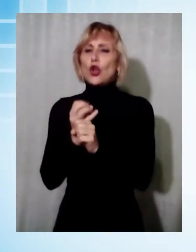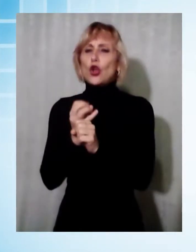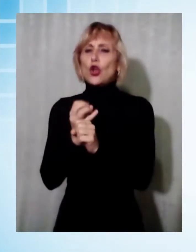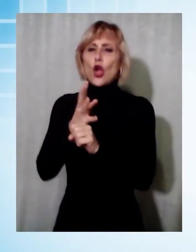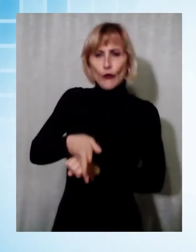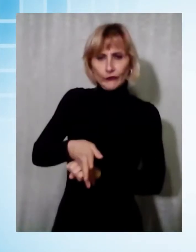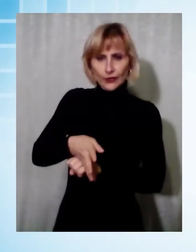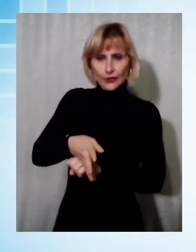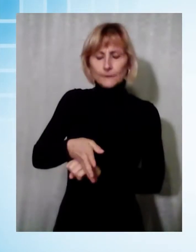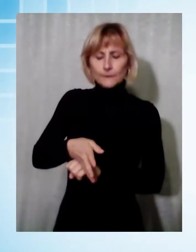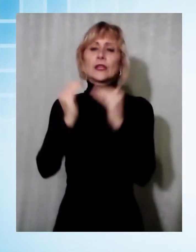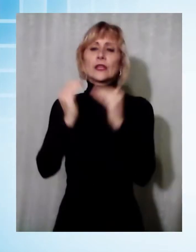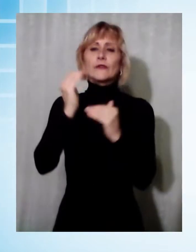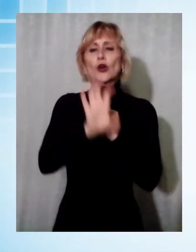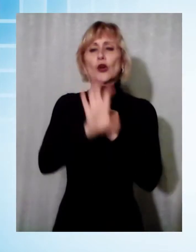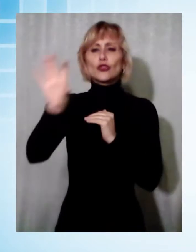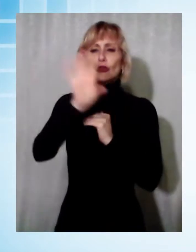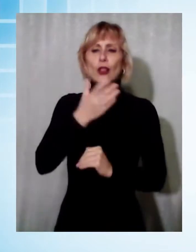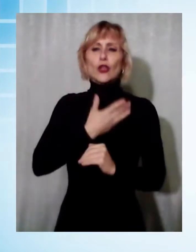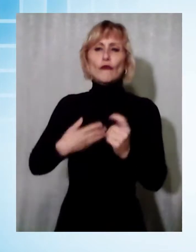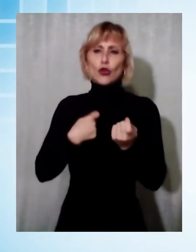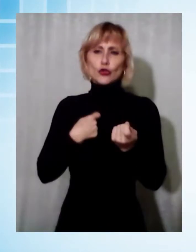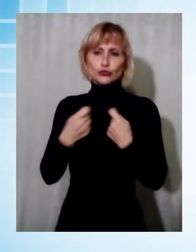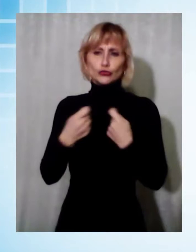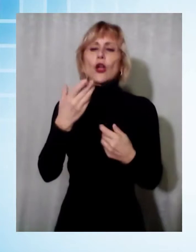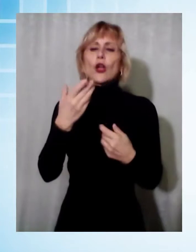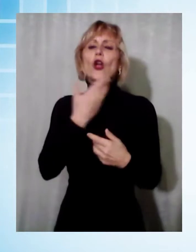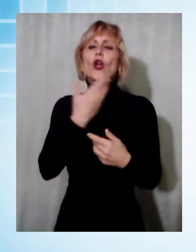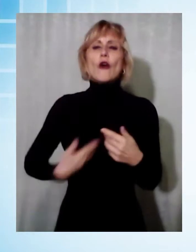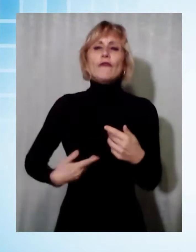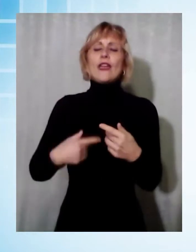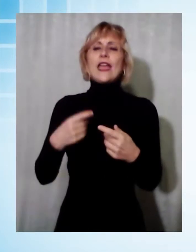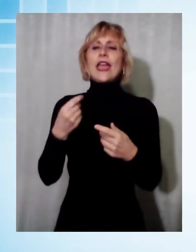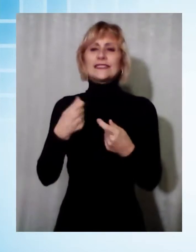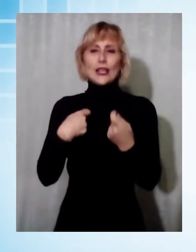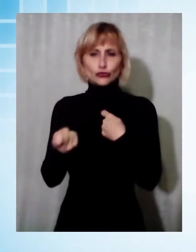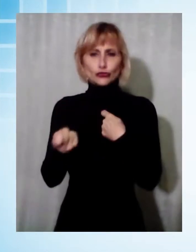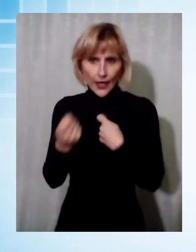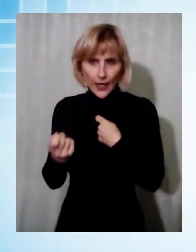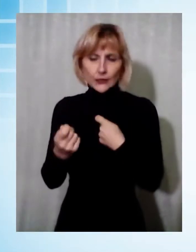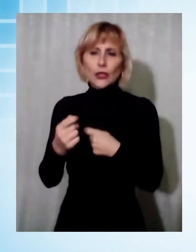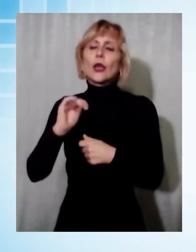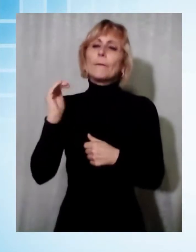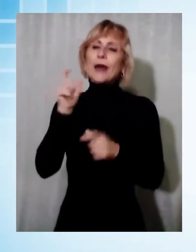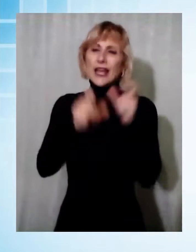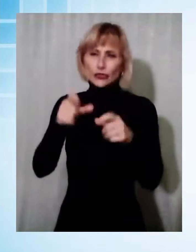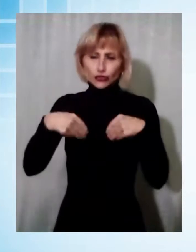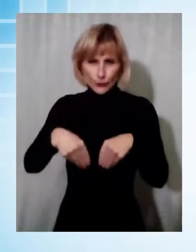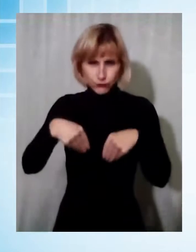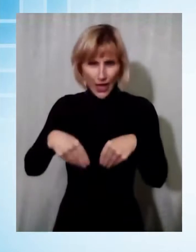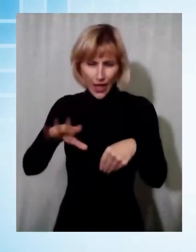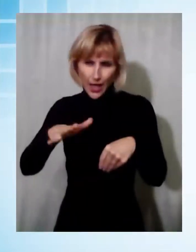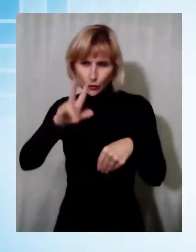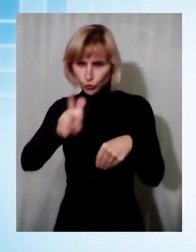Confcommercio e Confesercenti hanno partecipato circa 200 persone, tutte con mascherine e rispettose del distanziamento